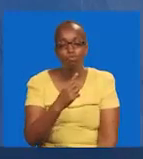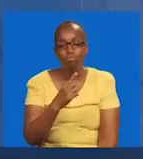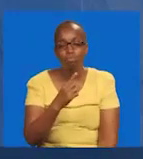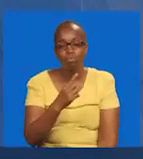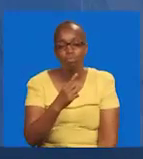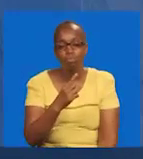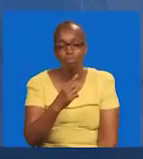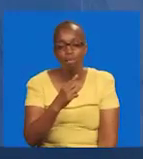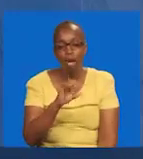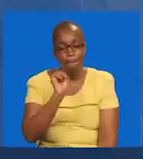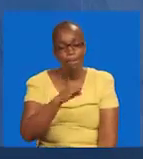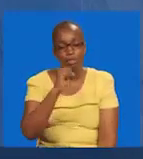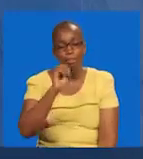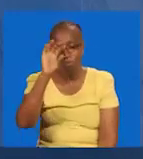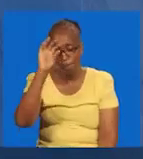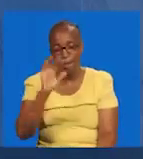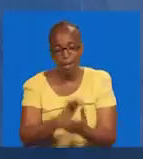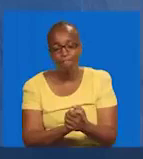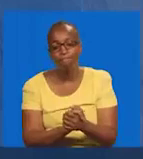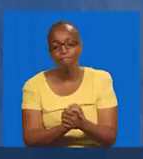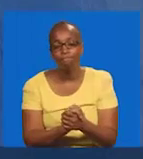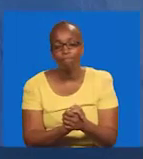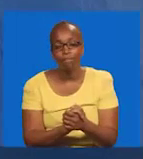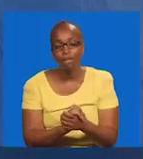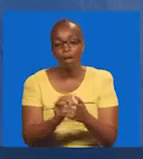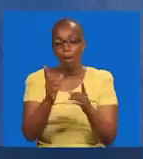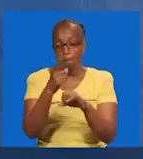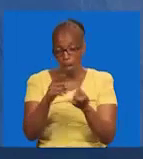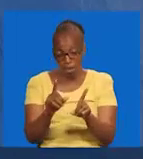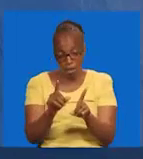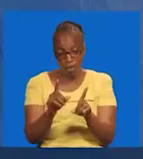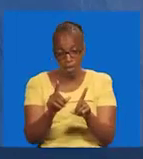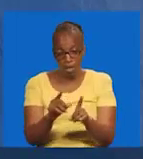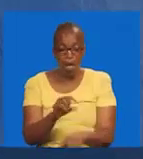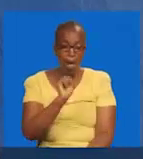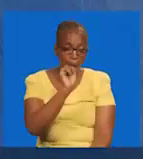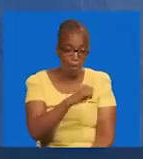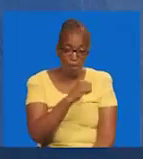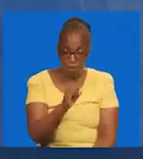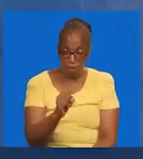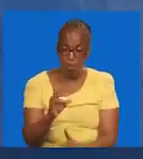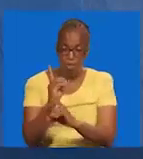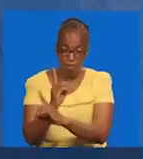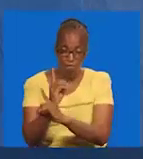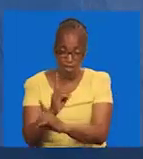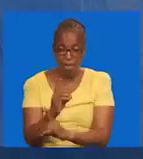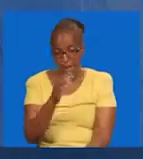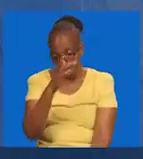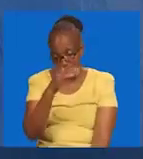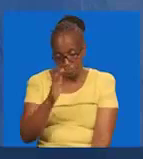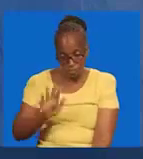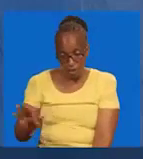Ule uongo. Tulimushudia Yesu. Utarudi kwetu. Lakini ya kuna kuzuhia. Uongo ni wawo.